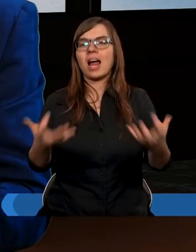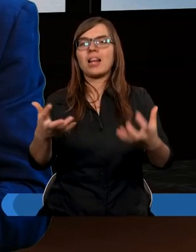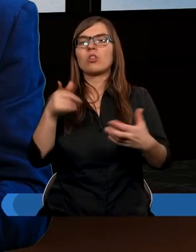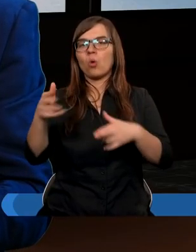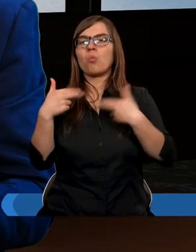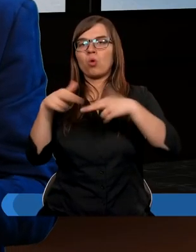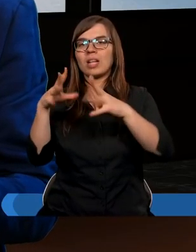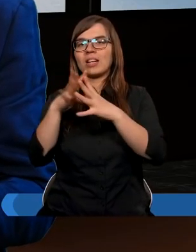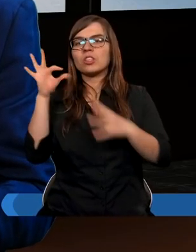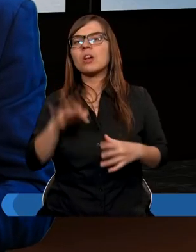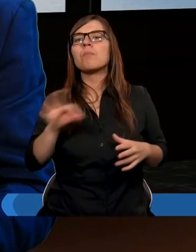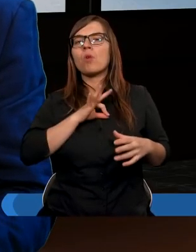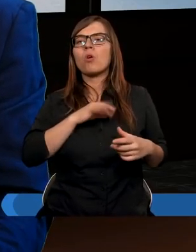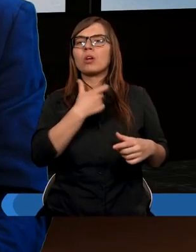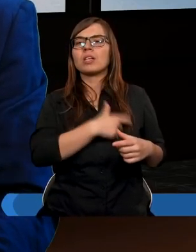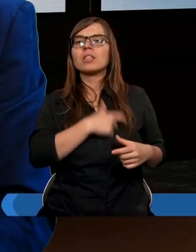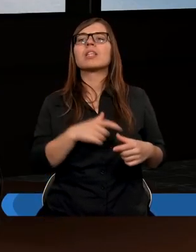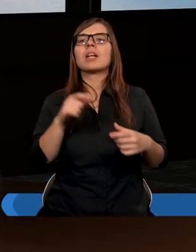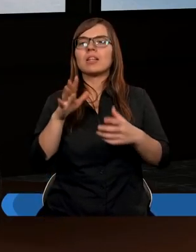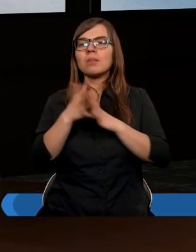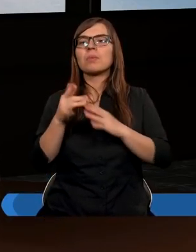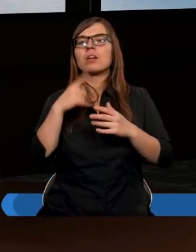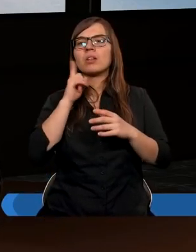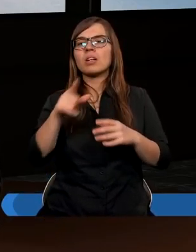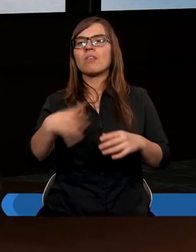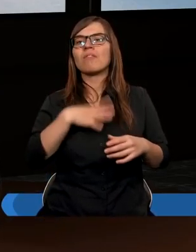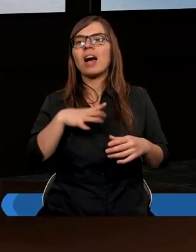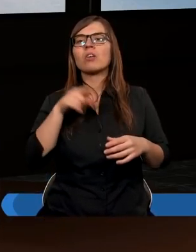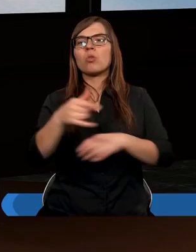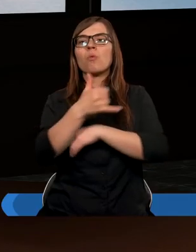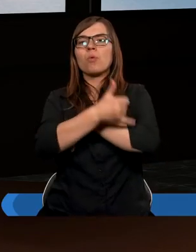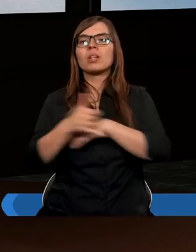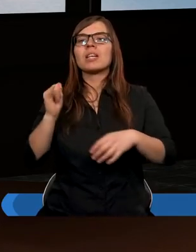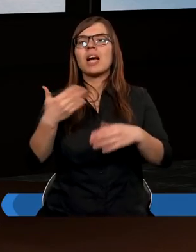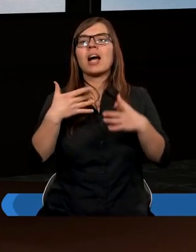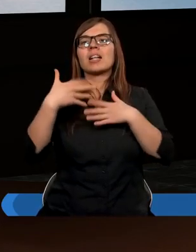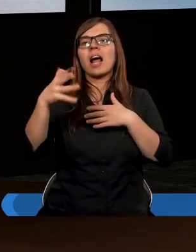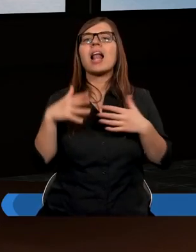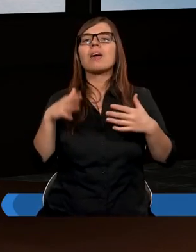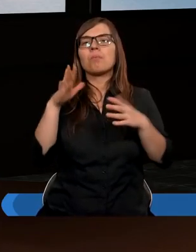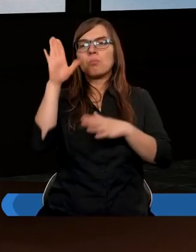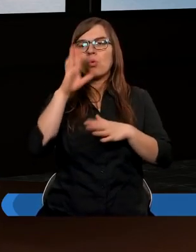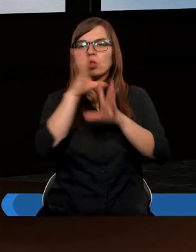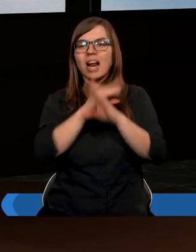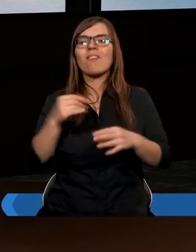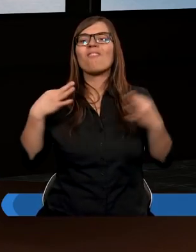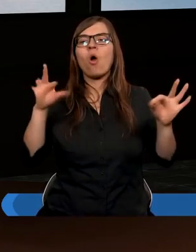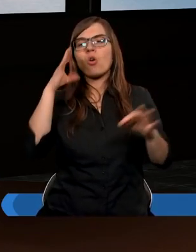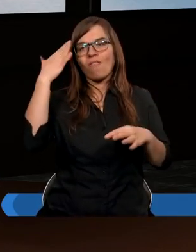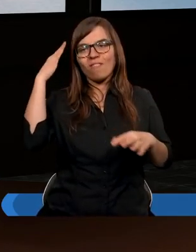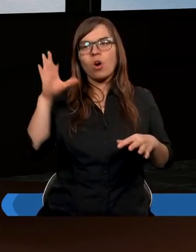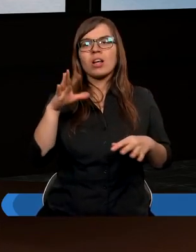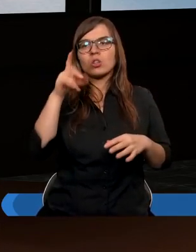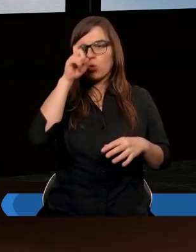oddaję, bo moje serce się zmieniło. Warto tutaj podkreślić, jak dalece Bóg szanuje wolną wolę człowieka.